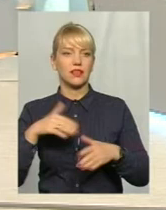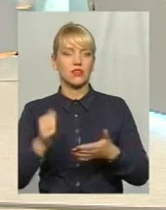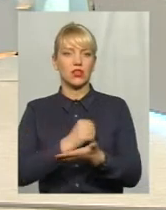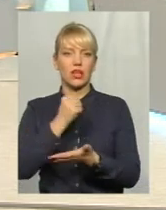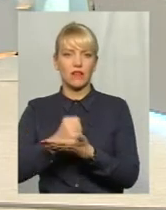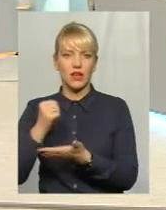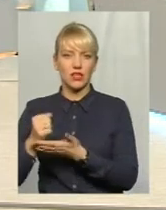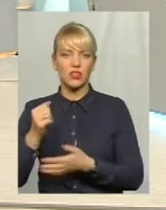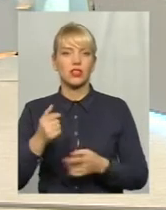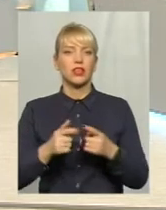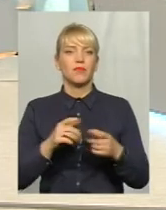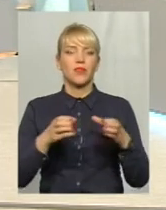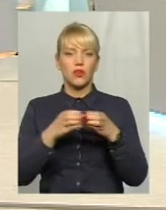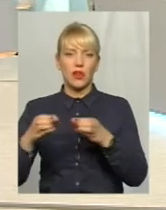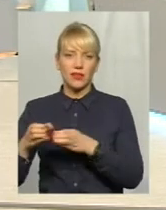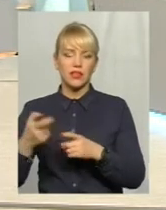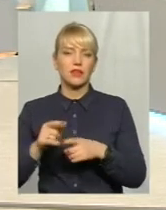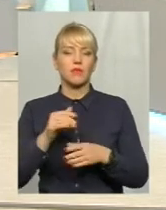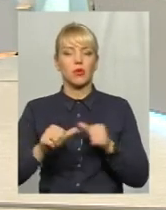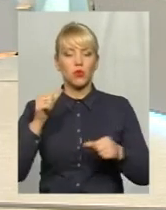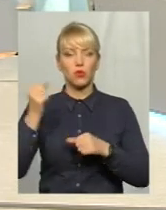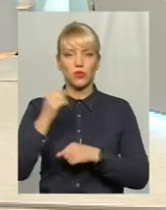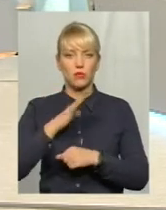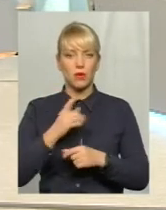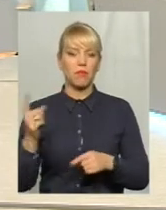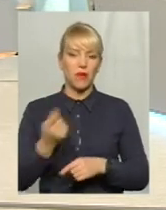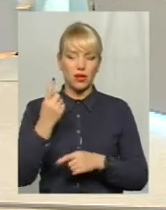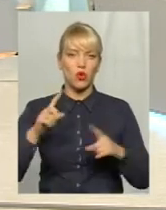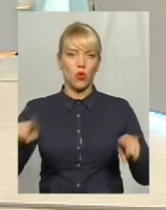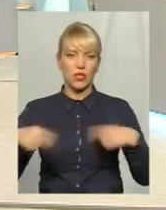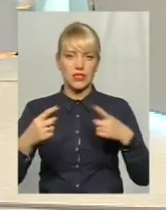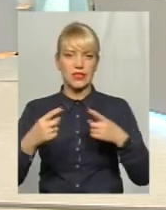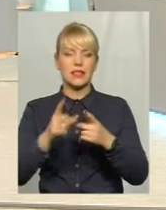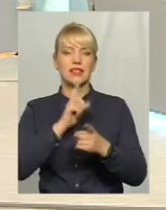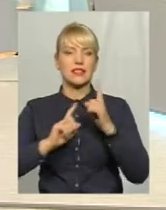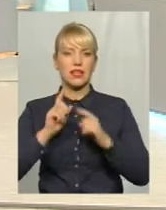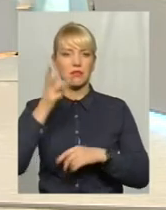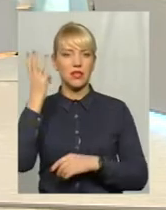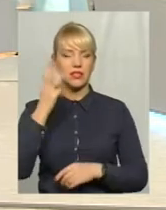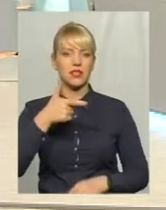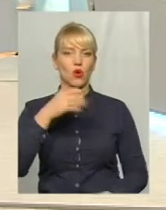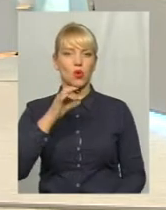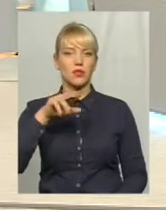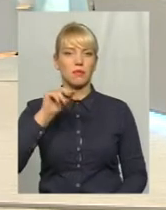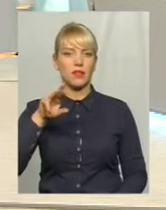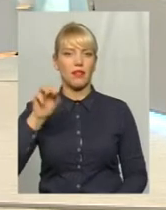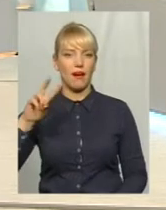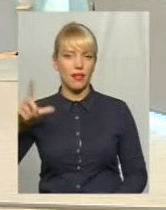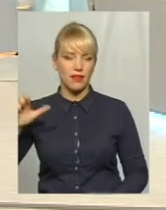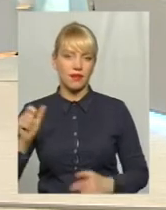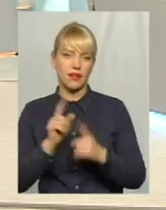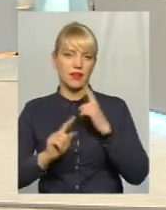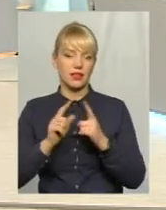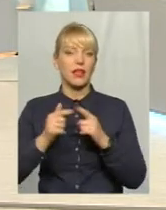На минулому тижні пройшло перше організаційне засідання нашої Хмельницької госпітальної ради. Ну, і 2018